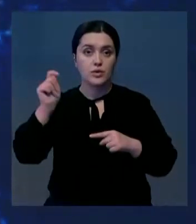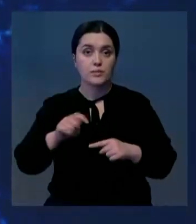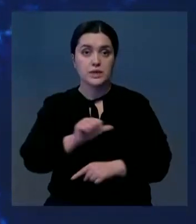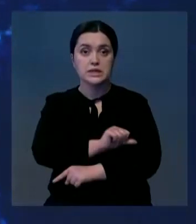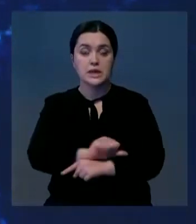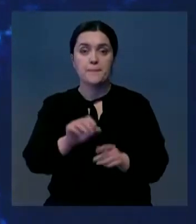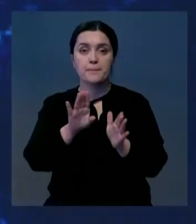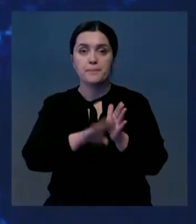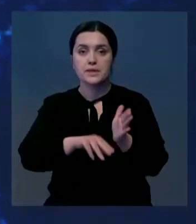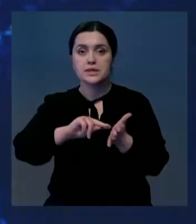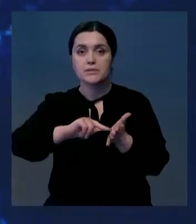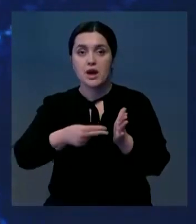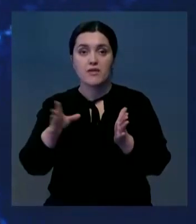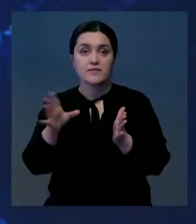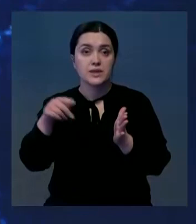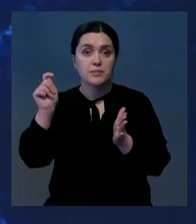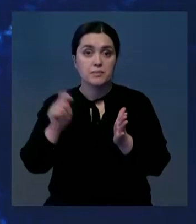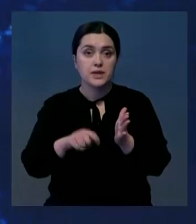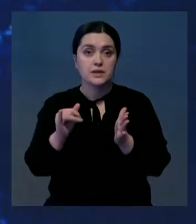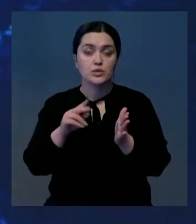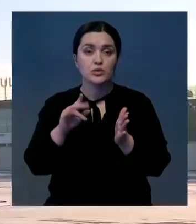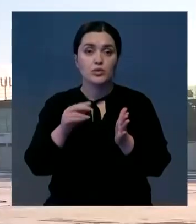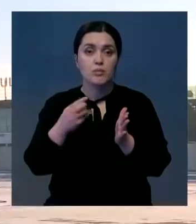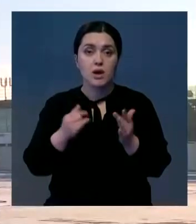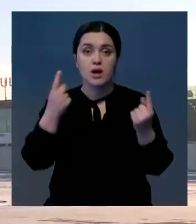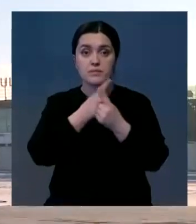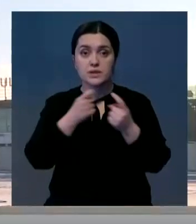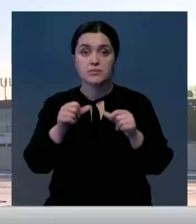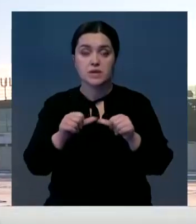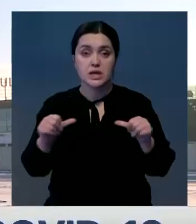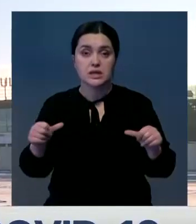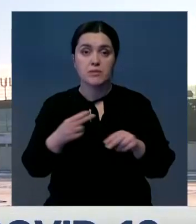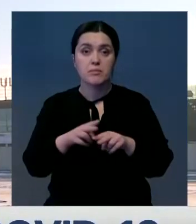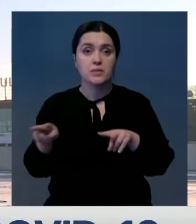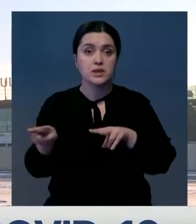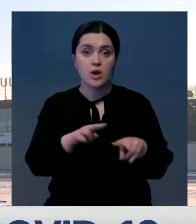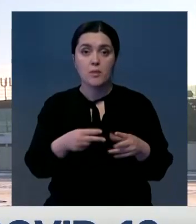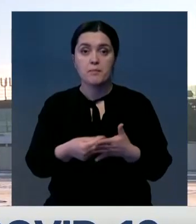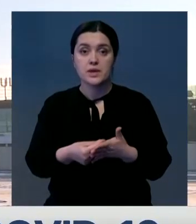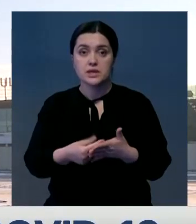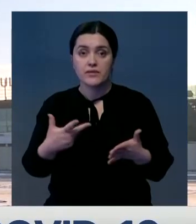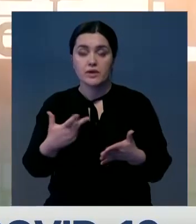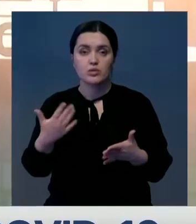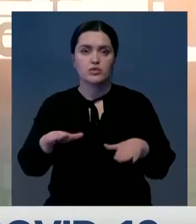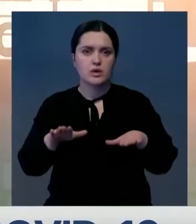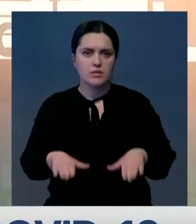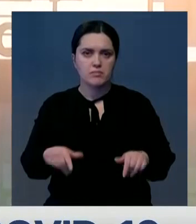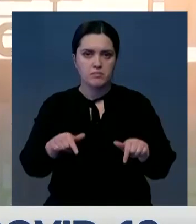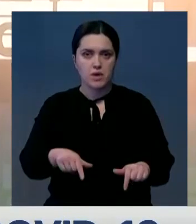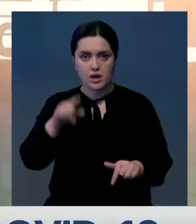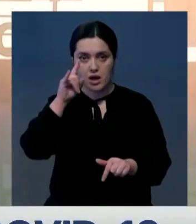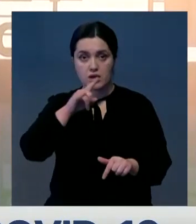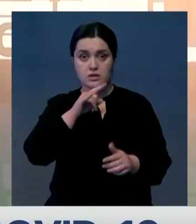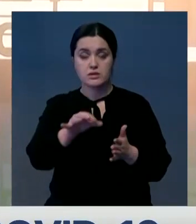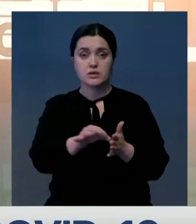из-за границы без ПЦР-справок. Все они прилетели в столицу из Дубая. Об этом сообщили в комитете санэпидконтроля. Протестировали их уже на родине,